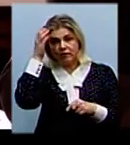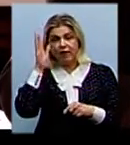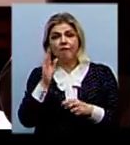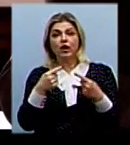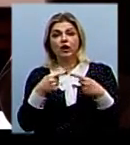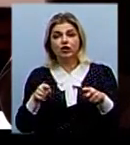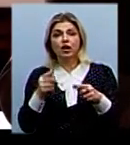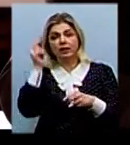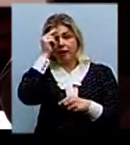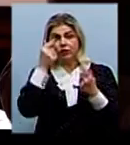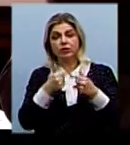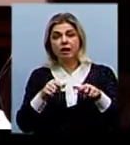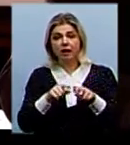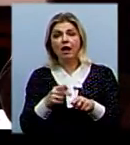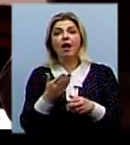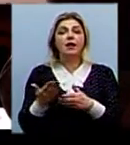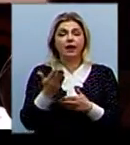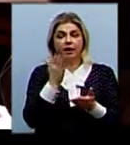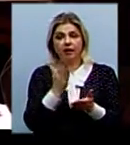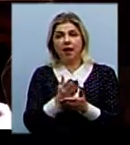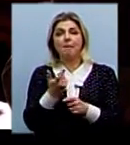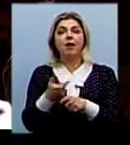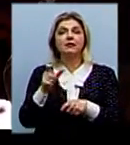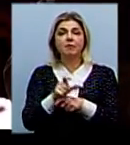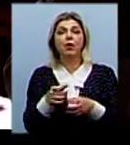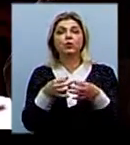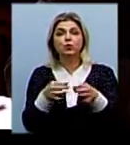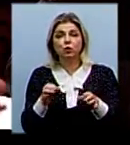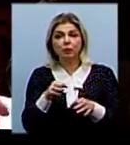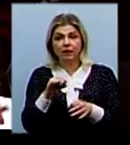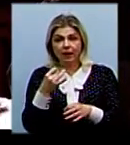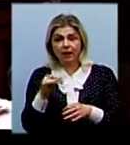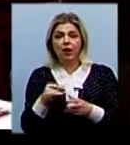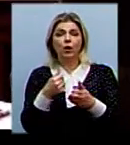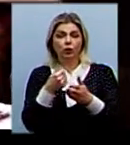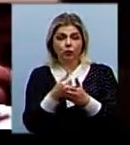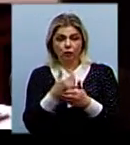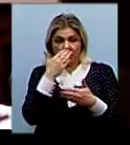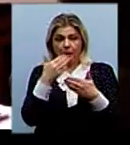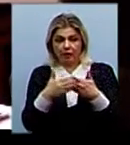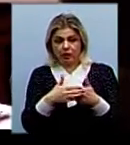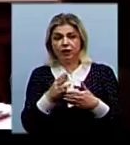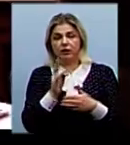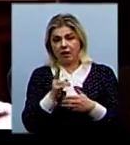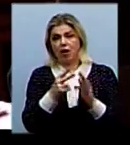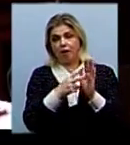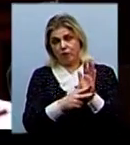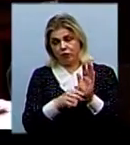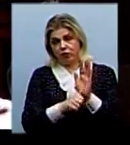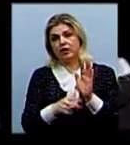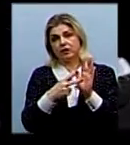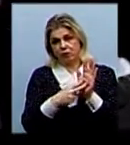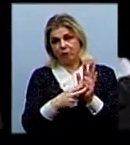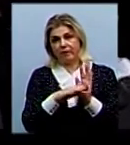закладах, які є максимально доступними до 67-го дитячого